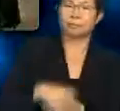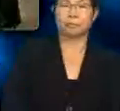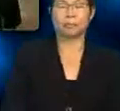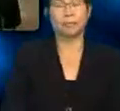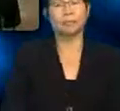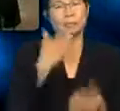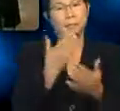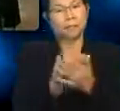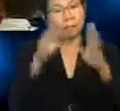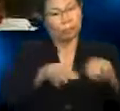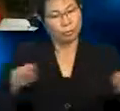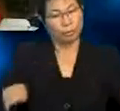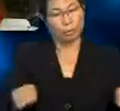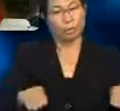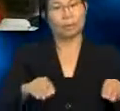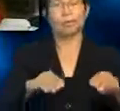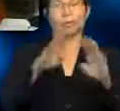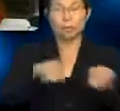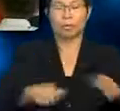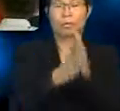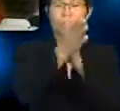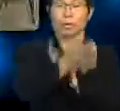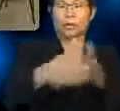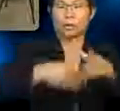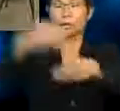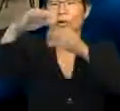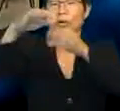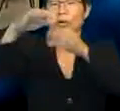Baik, murid-murid boleh beratur di luar kelas sekarang.